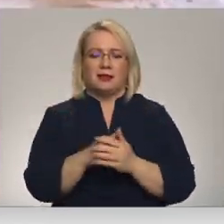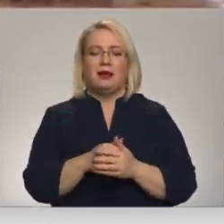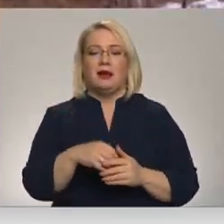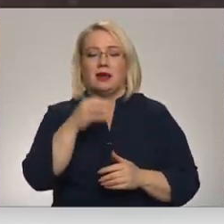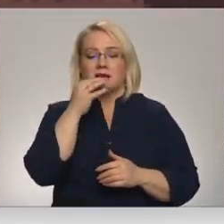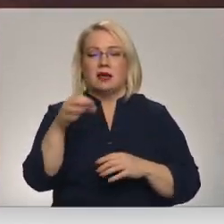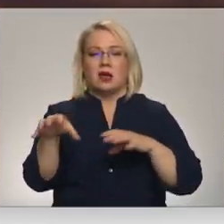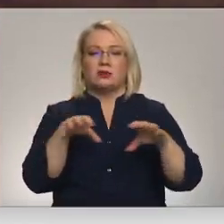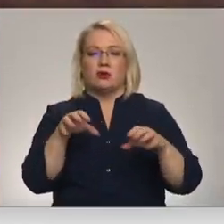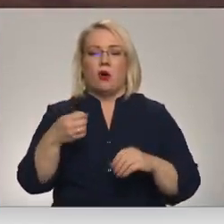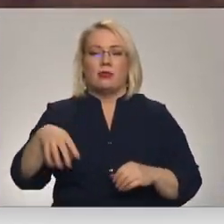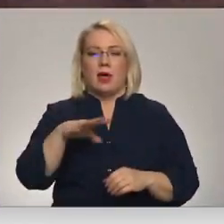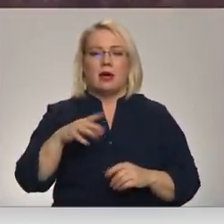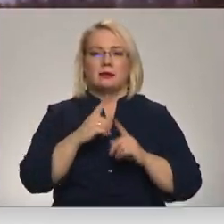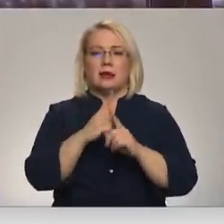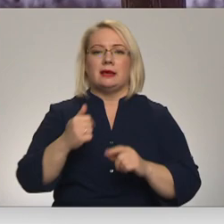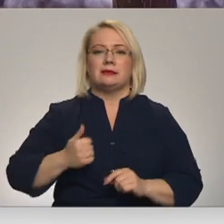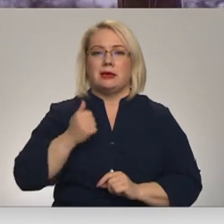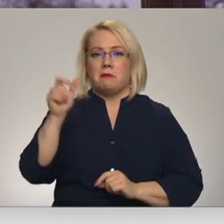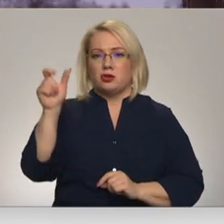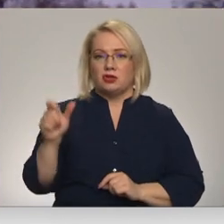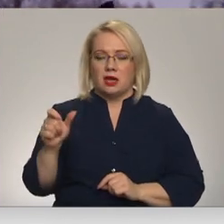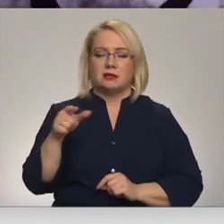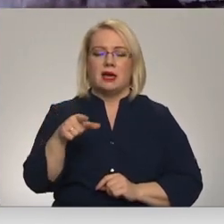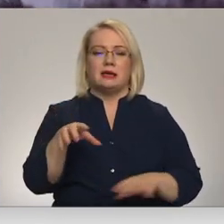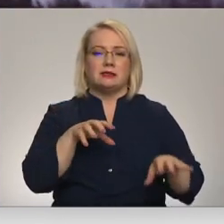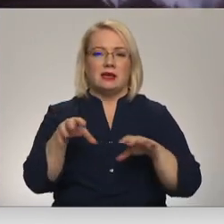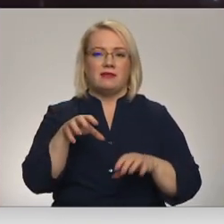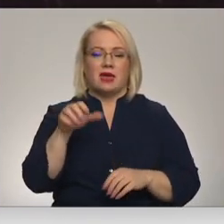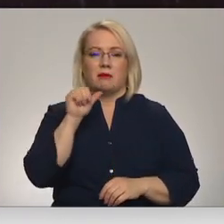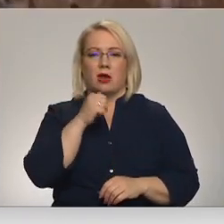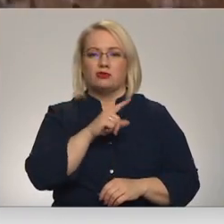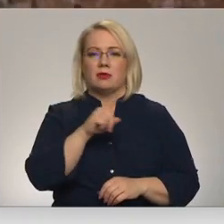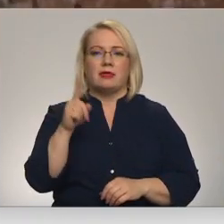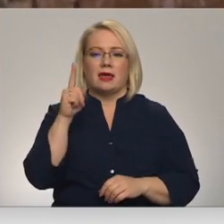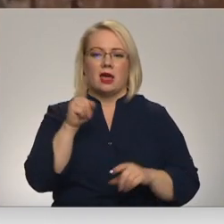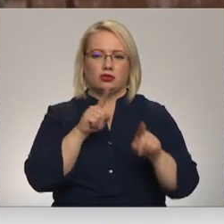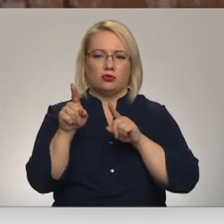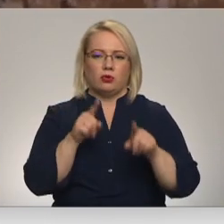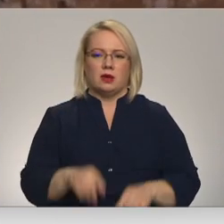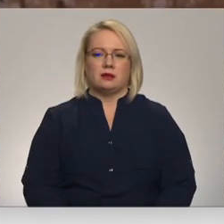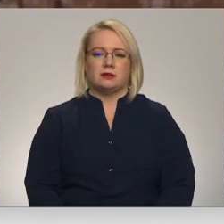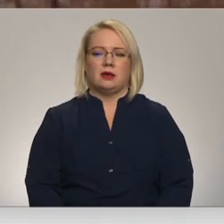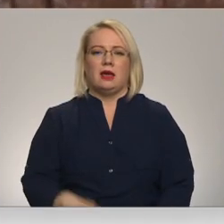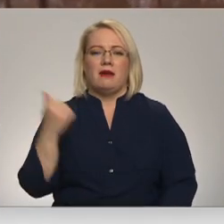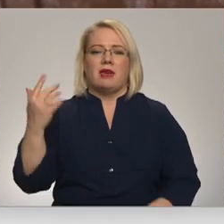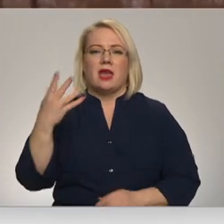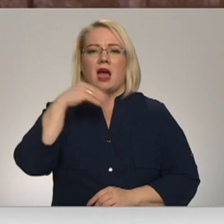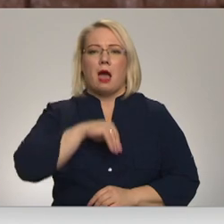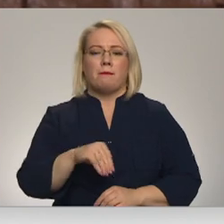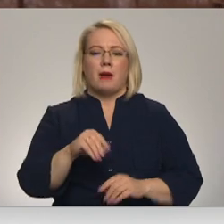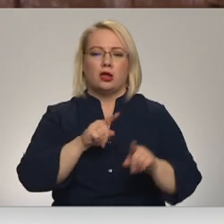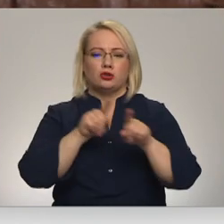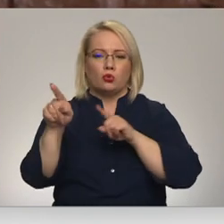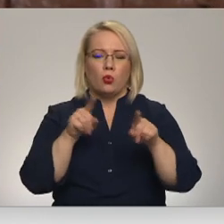uzsvēra zoolodārza līdzīpašniece Rita Kočmarjova, dzīvniekiem garšo netikai skujas. Jā, viņi apēt gan skujas, gan